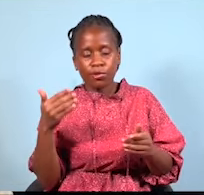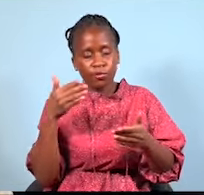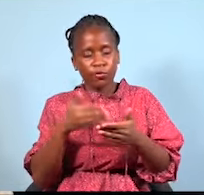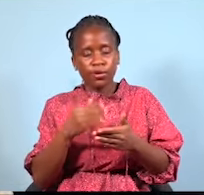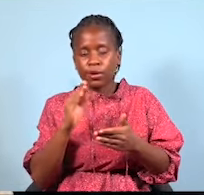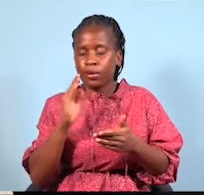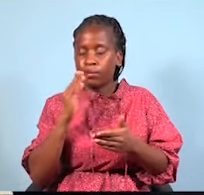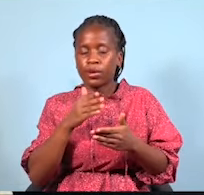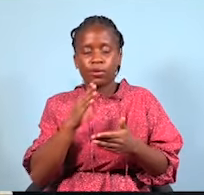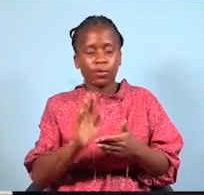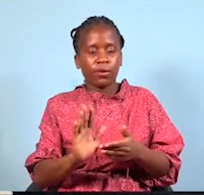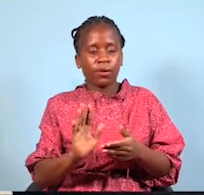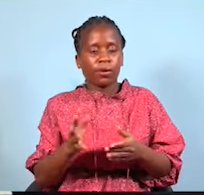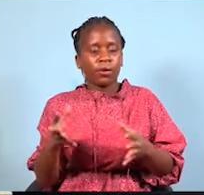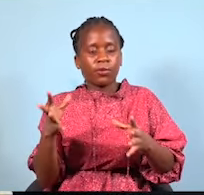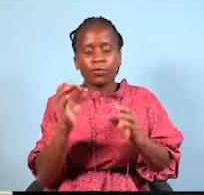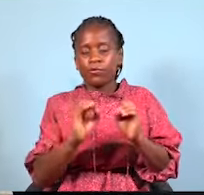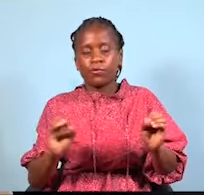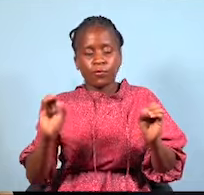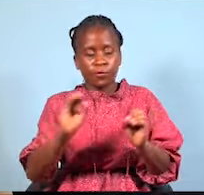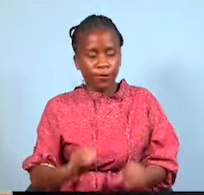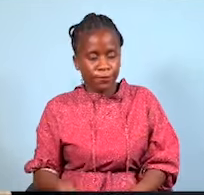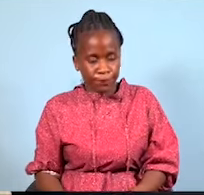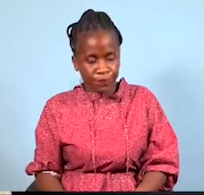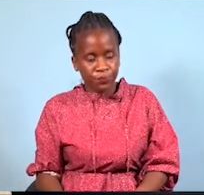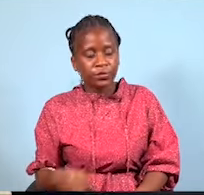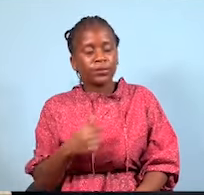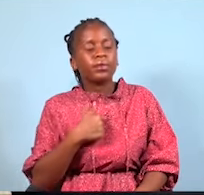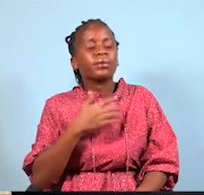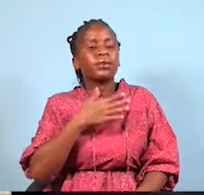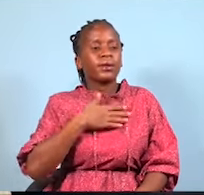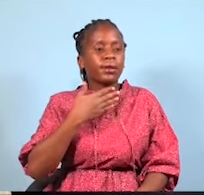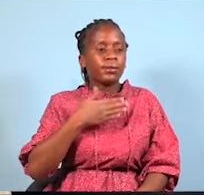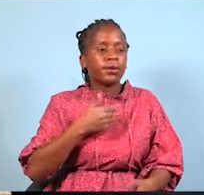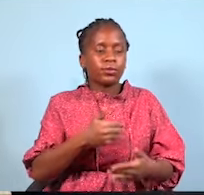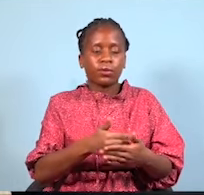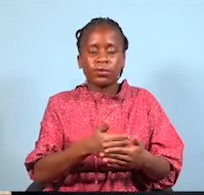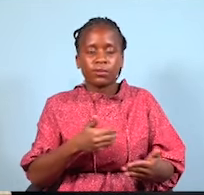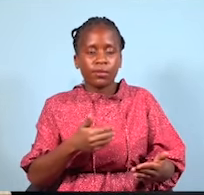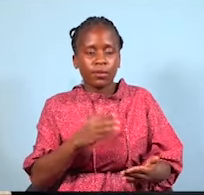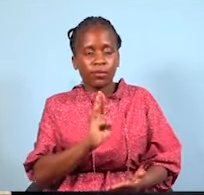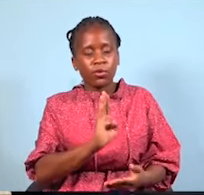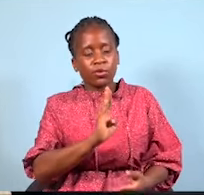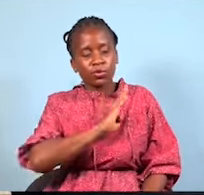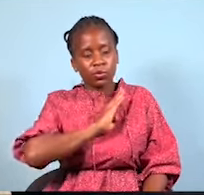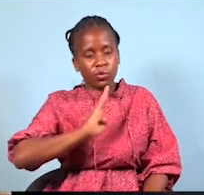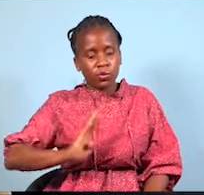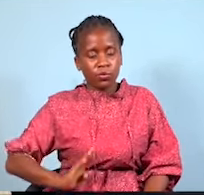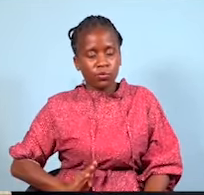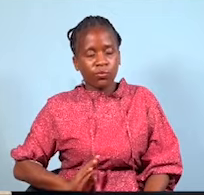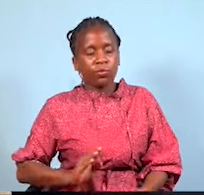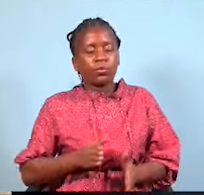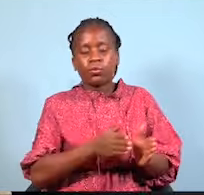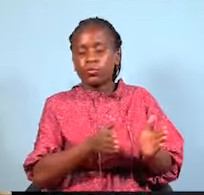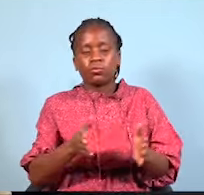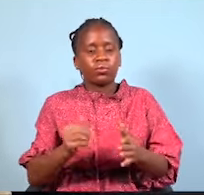babako wawenani. Hakuna tajua. Kuyo unatamani kwa sababu narudia. Sasa, hizo body, yeni vimifumwa hivi vya